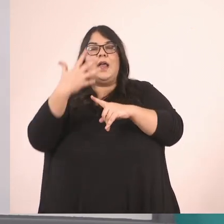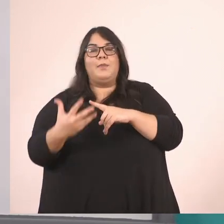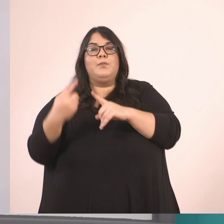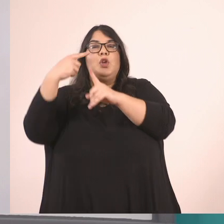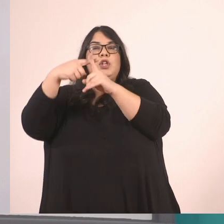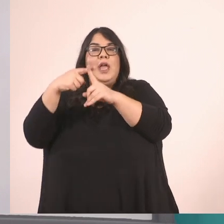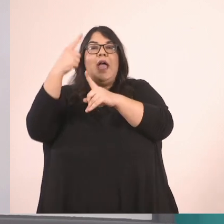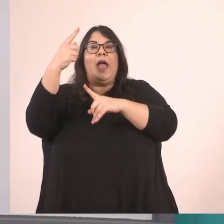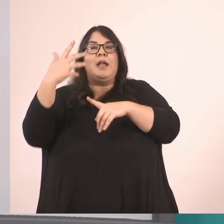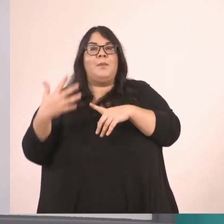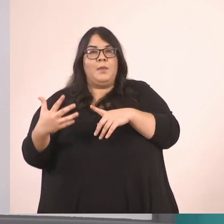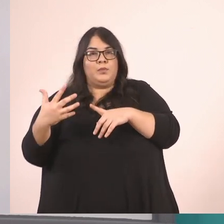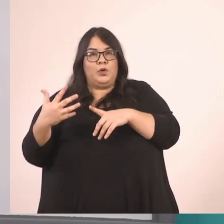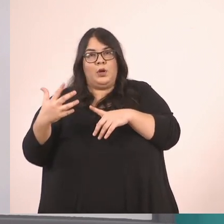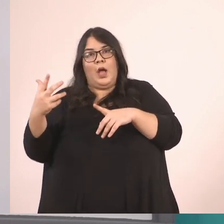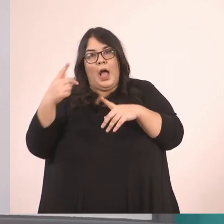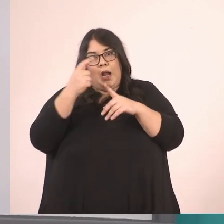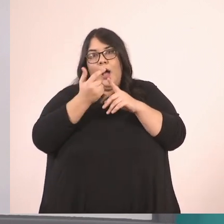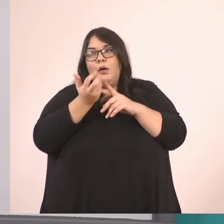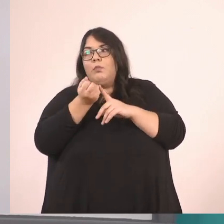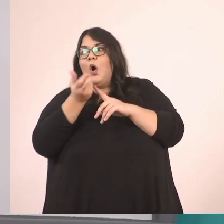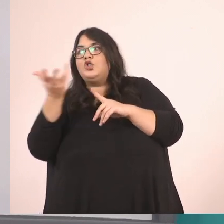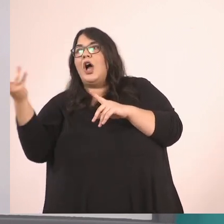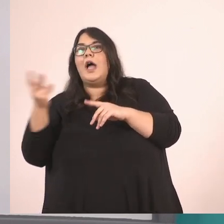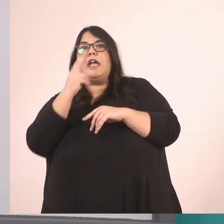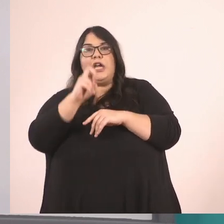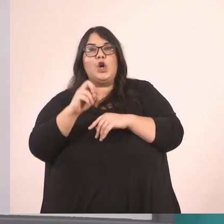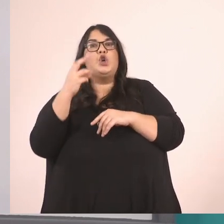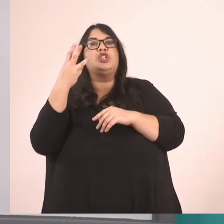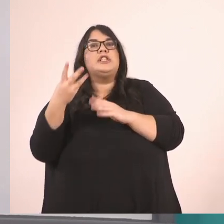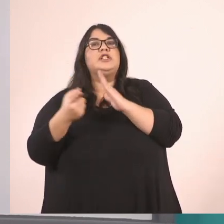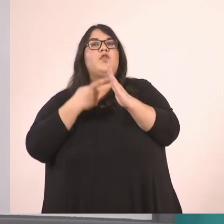αυτό πρέπει να το γράψουμε 23 φορές